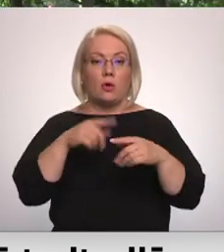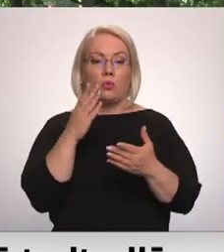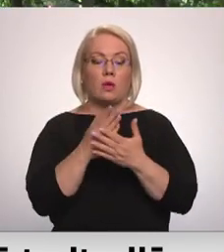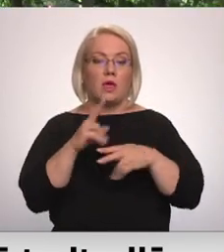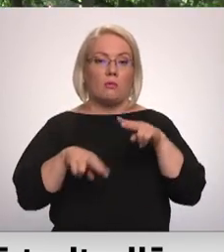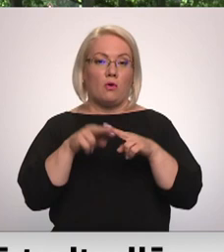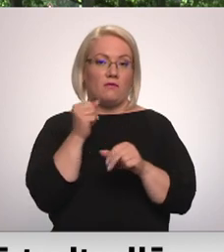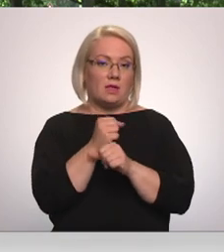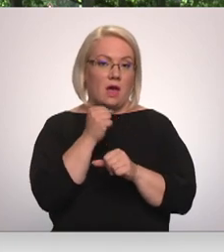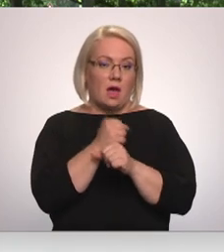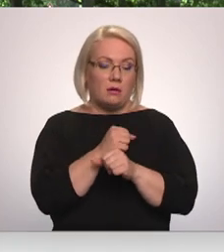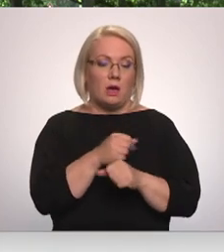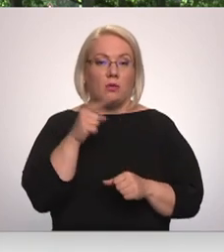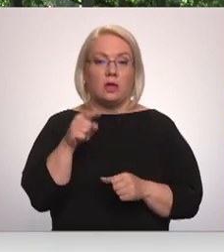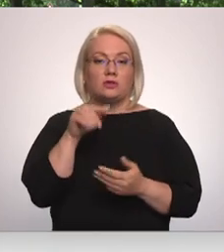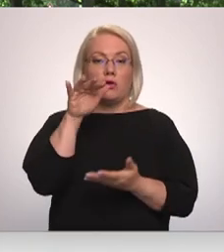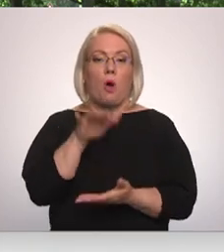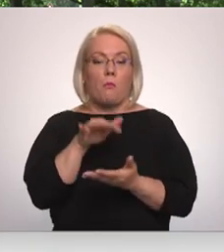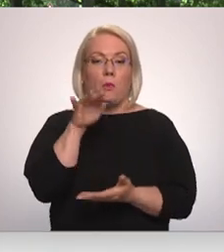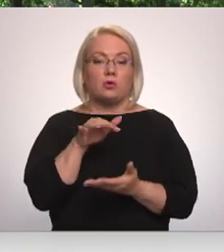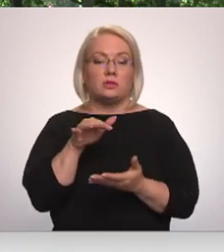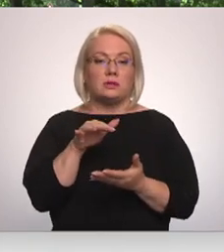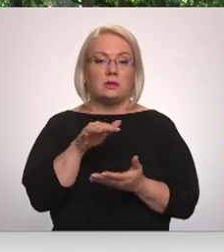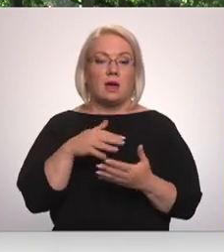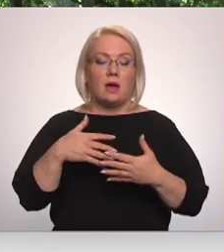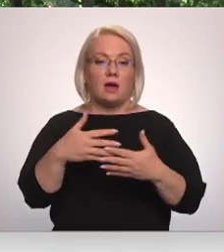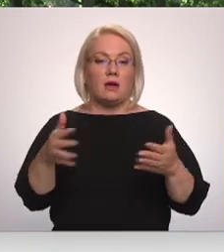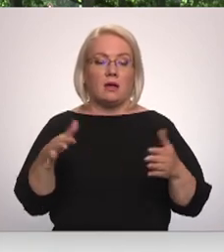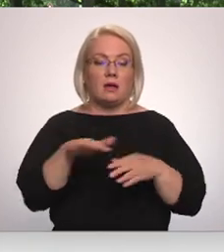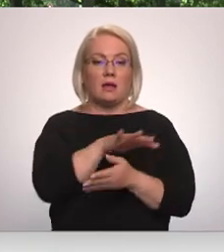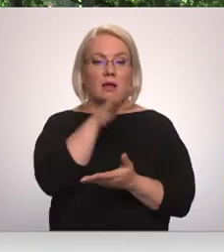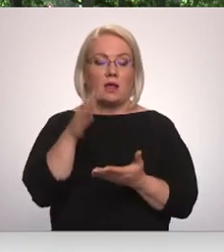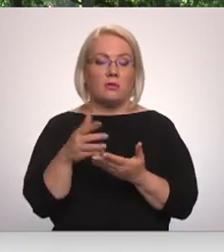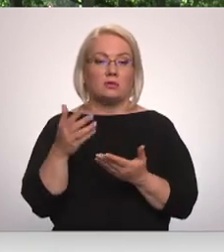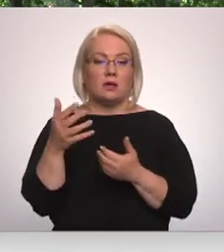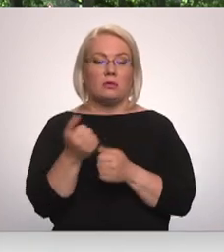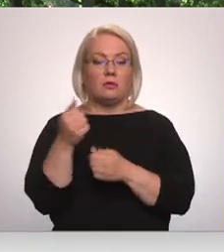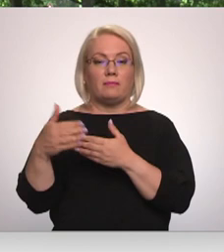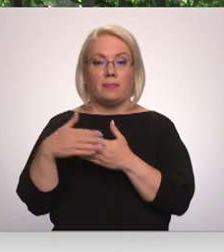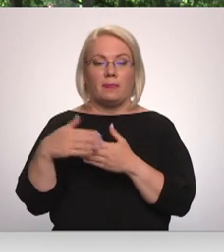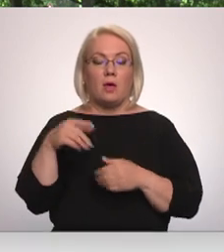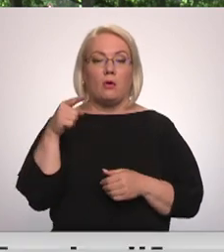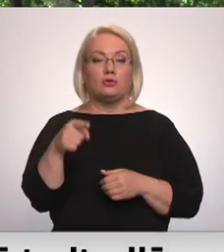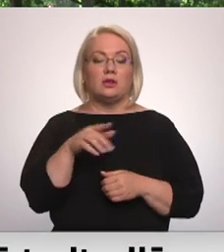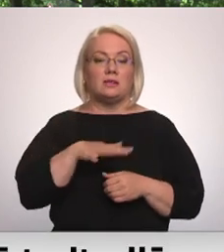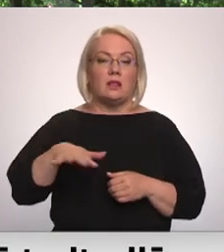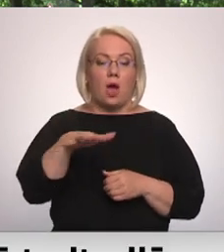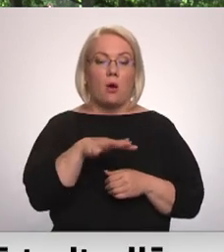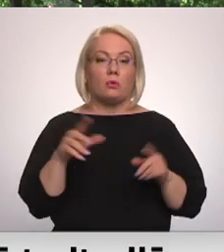Kompostēšanas laukas atrodas tieši blakām, ārotanku bioblokam, kas tiek būvēts. Un pa kompostēšanas lauku, teiksim,